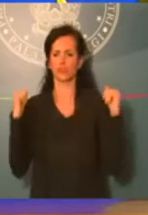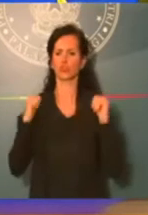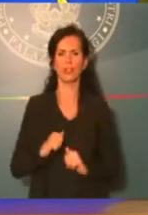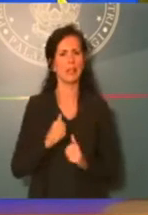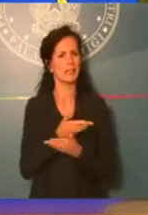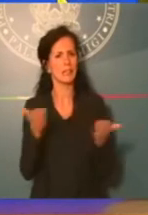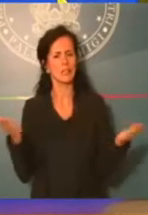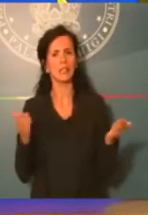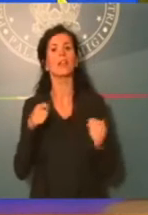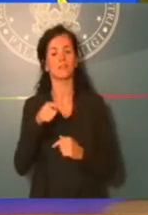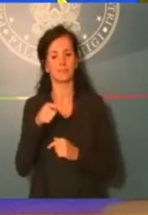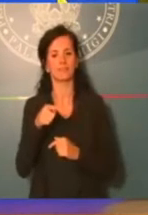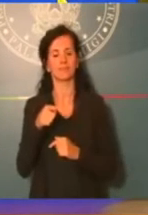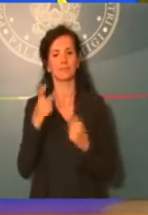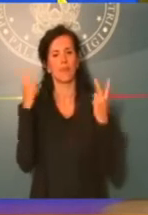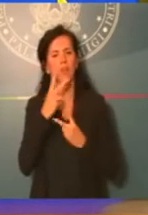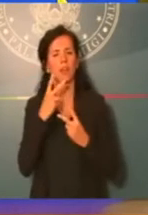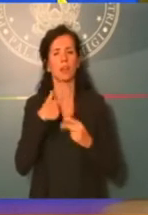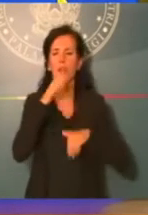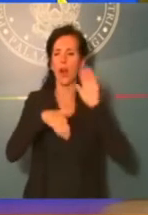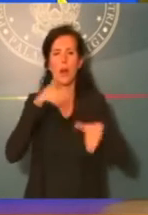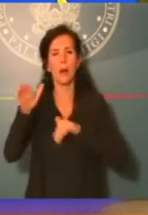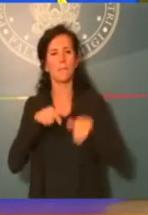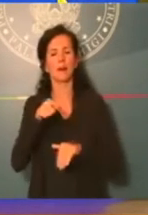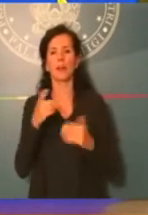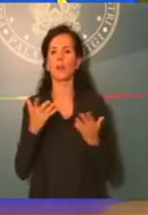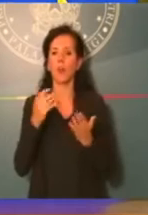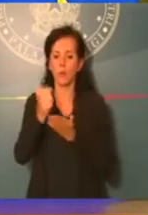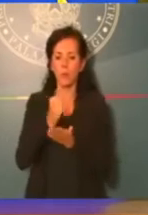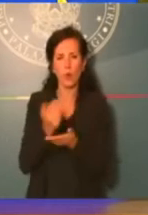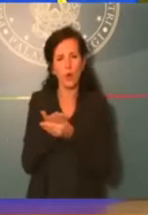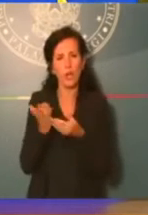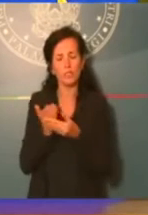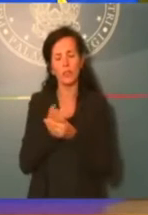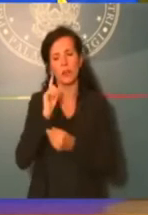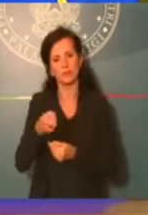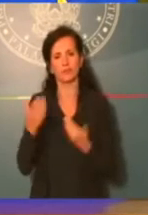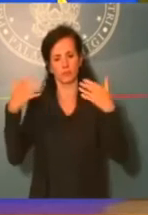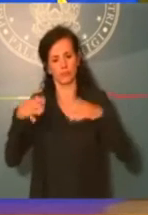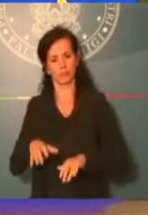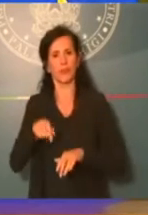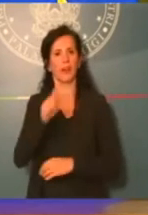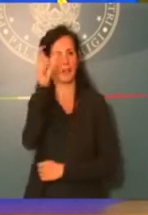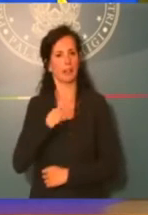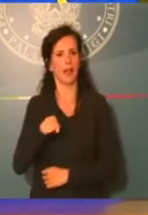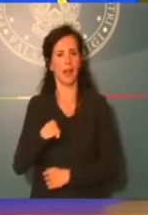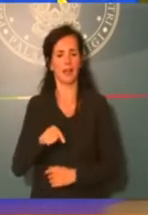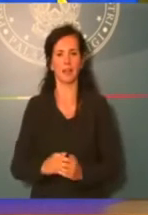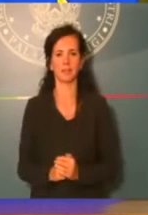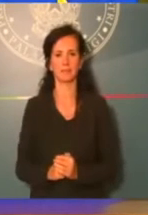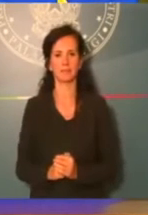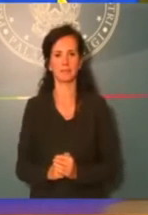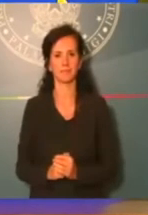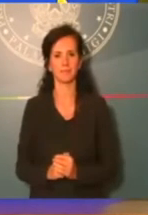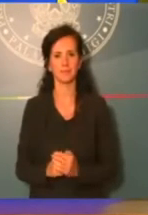è stato corale l'appello a ridurre la burocrazia, a far correre il nostro Paese. Noi siamo stati